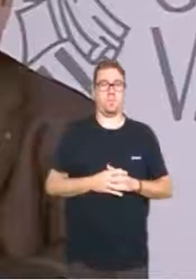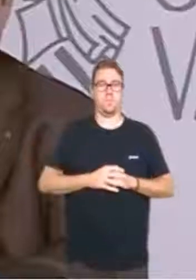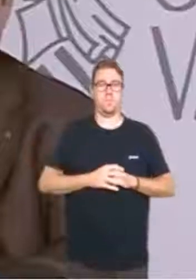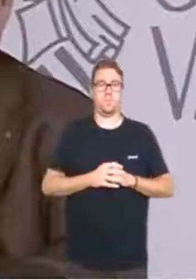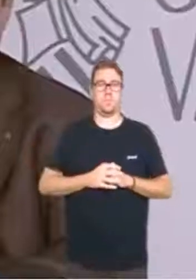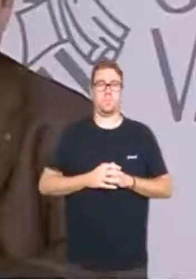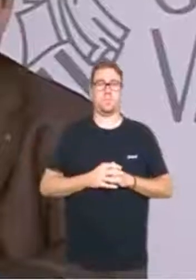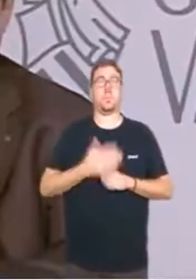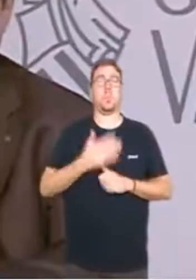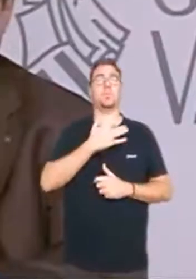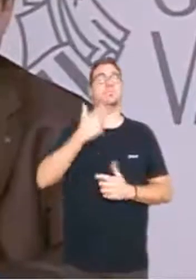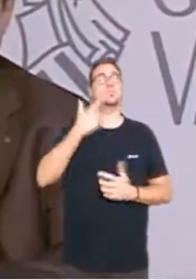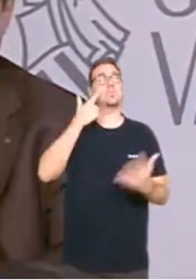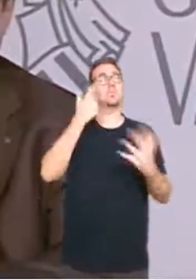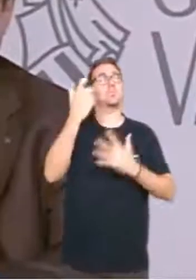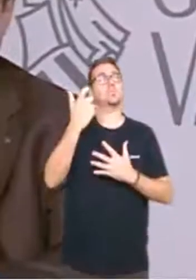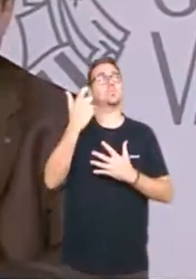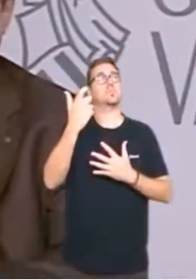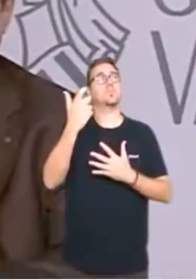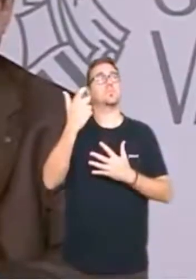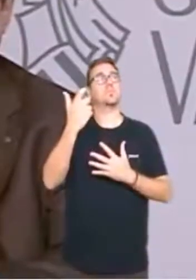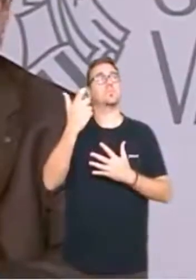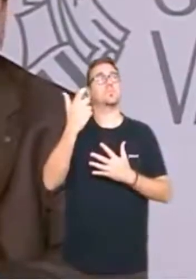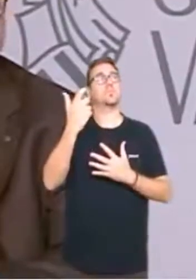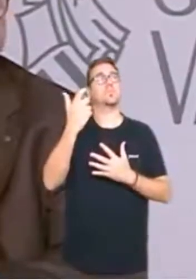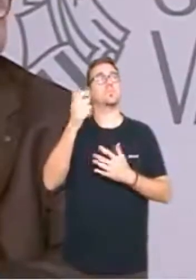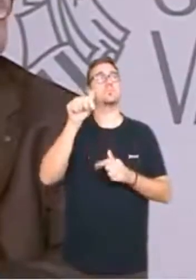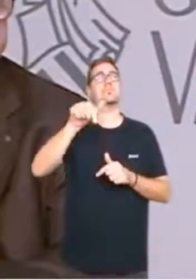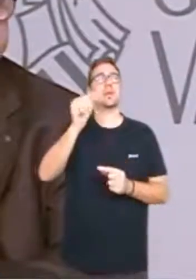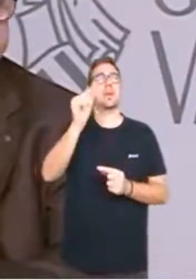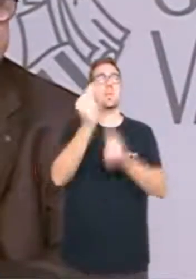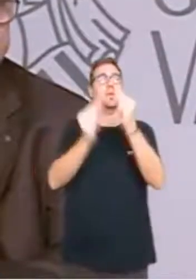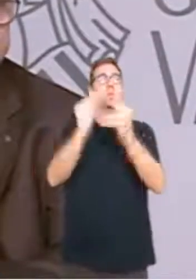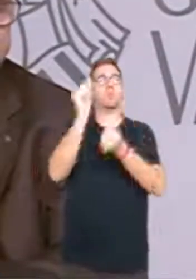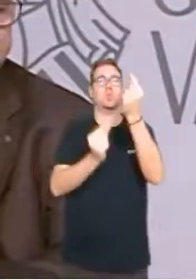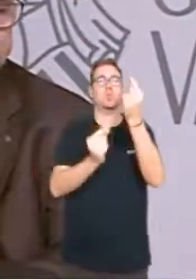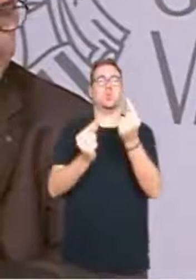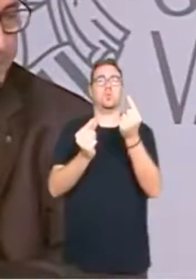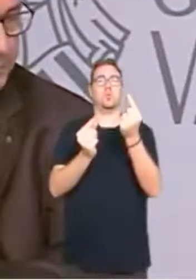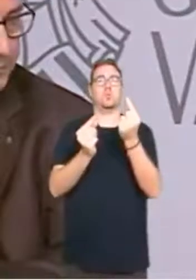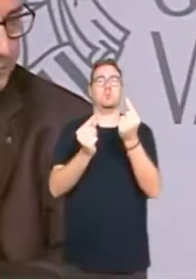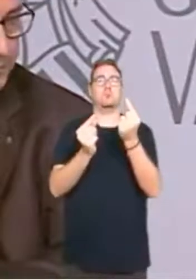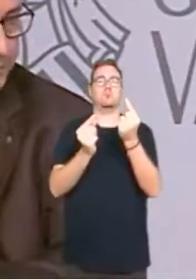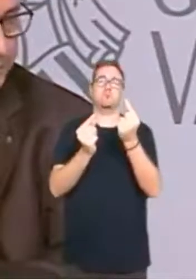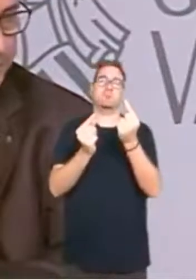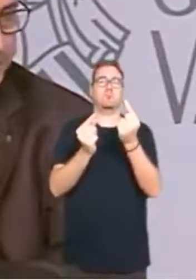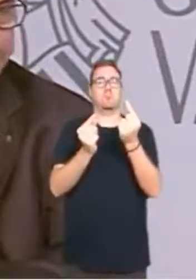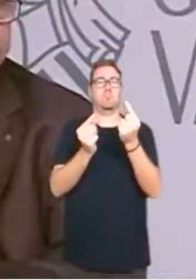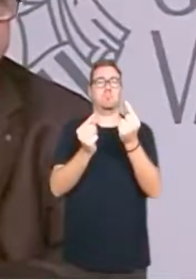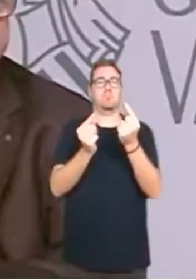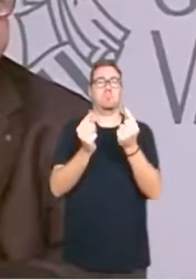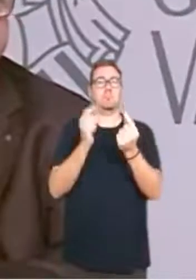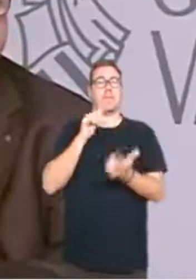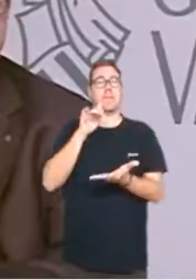Volem destacar que és el pressupost que el dia